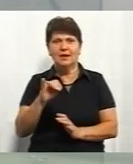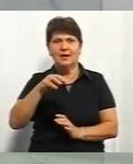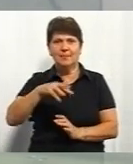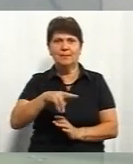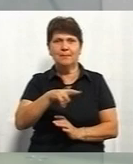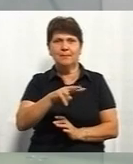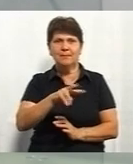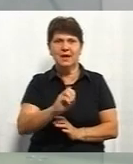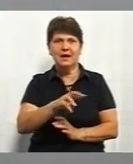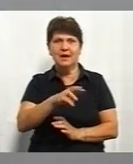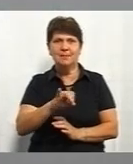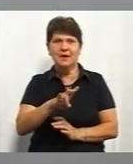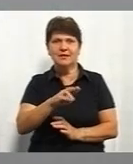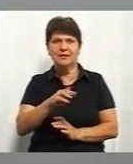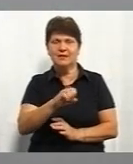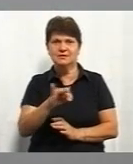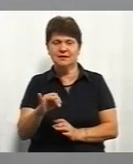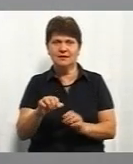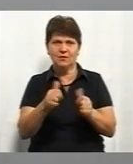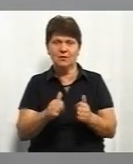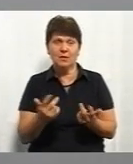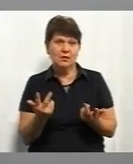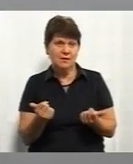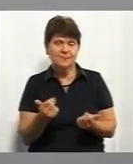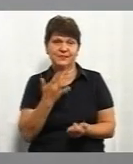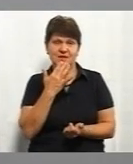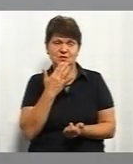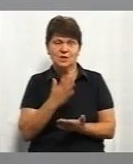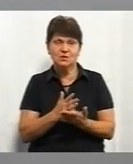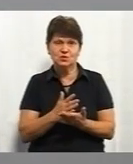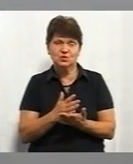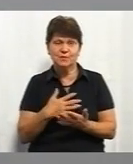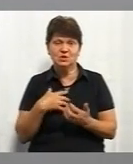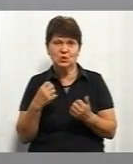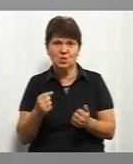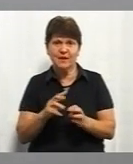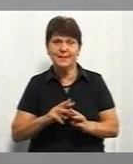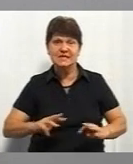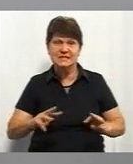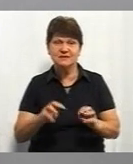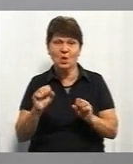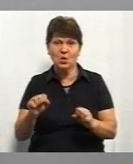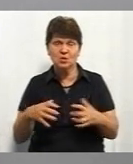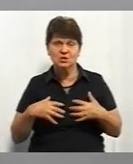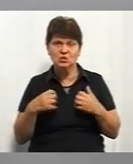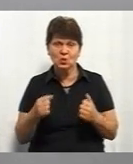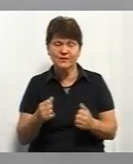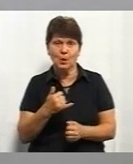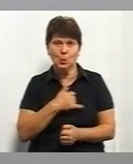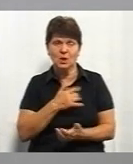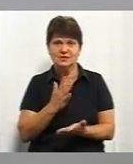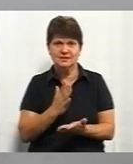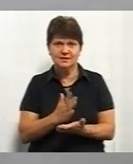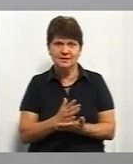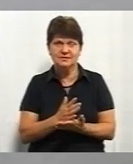реформи? Так, я можу сказати, і Національна служба здоровья, і Міністерство охорони здоровья. У нас є